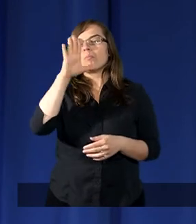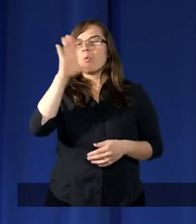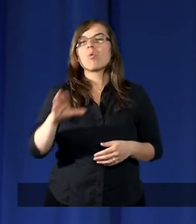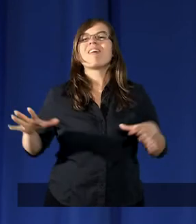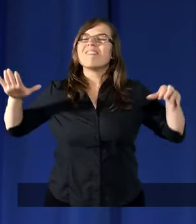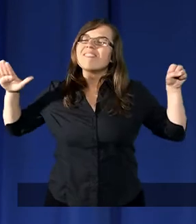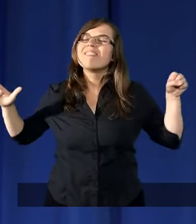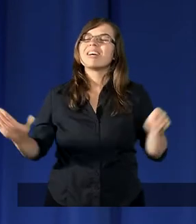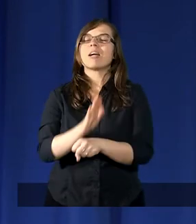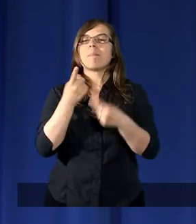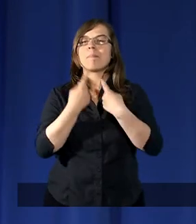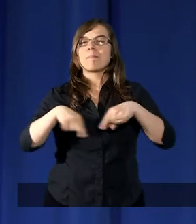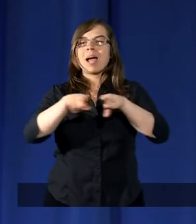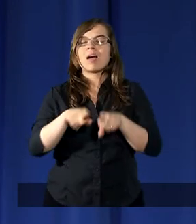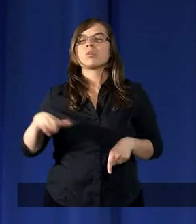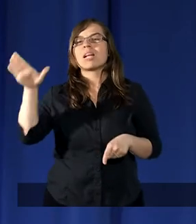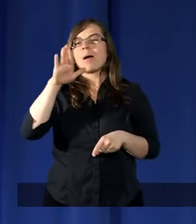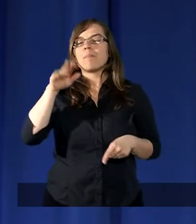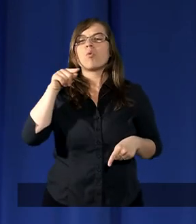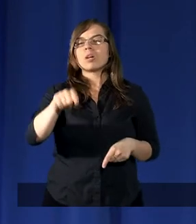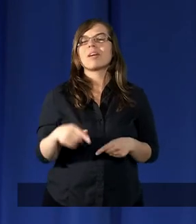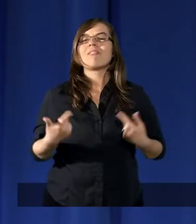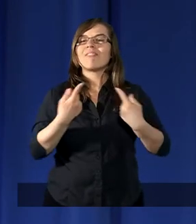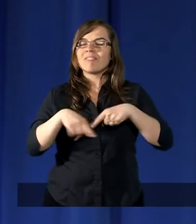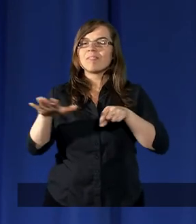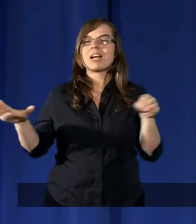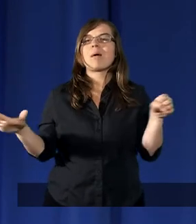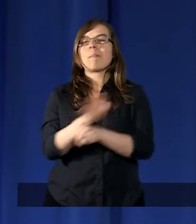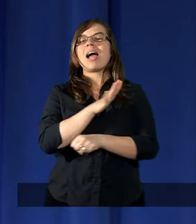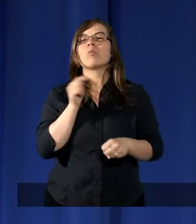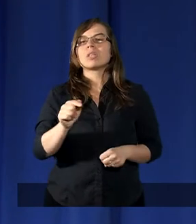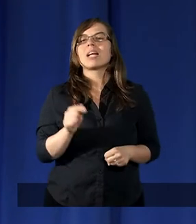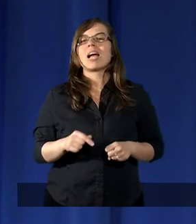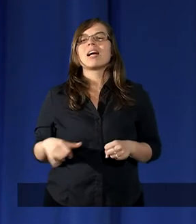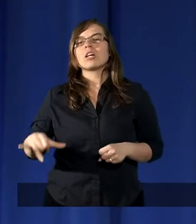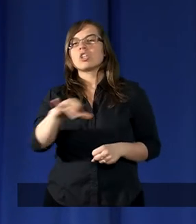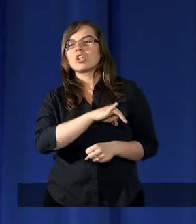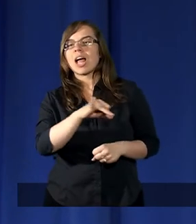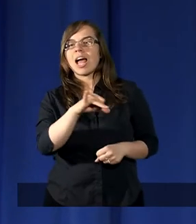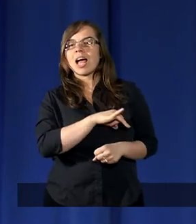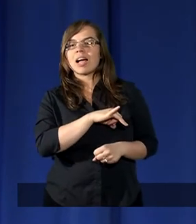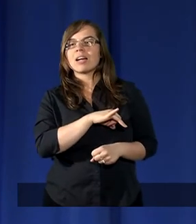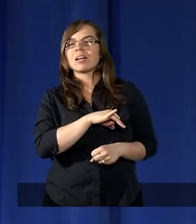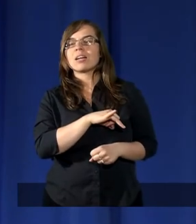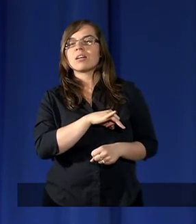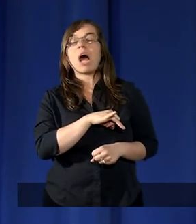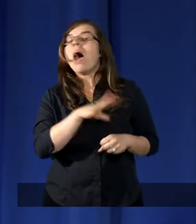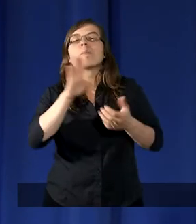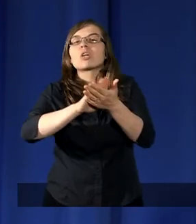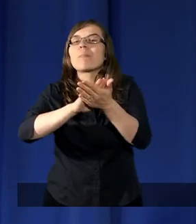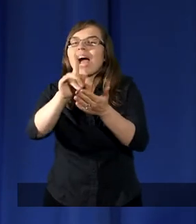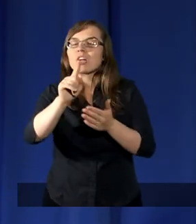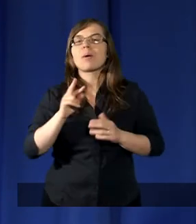wypełnia, w jaki sposób Bóg wypełnia rzeczy niemożliwe,